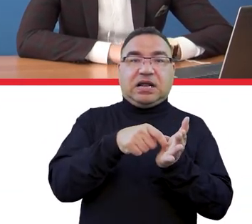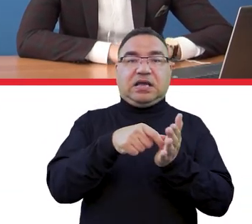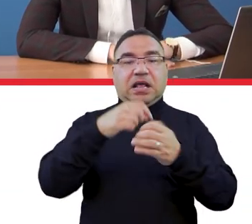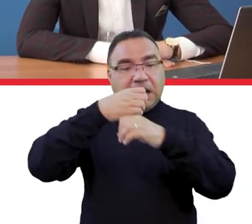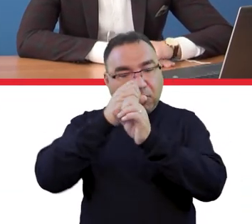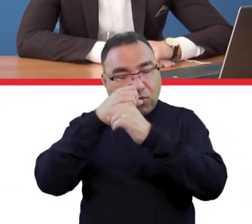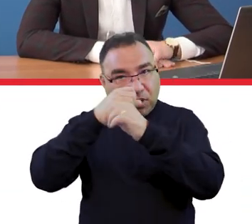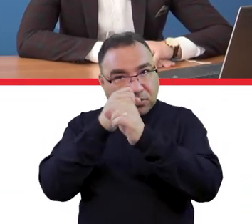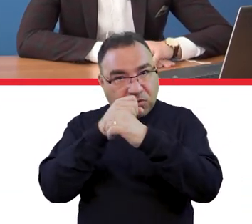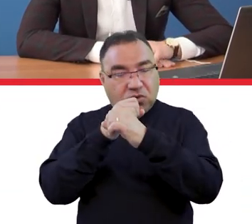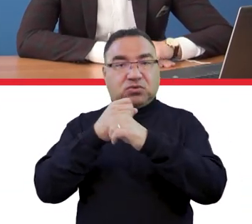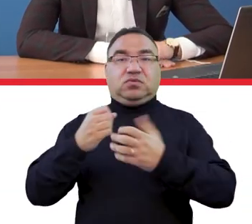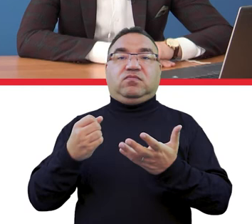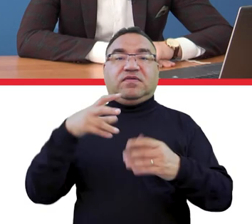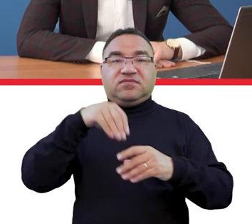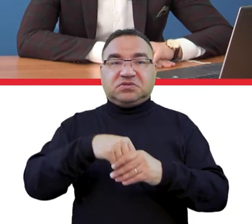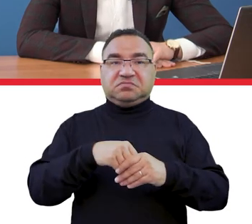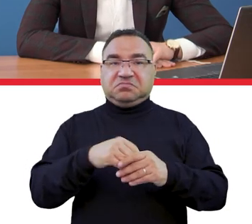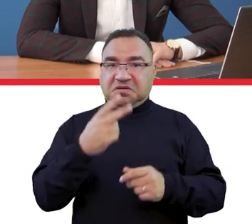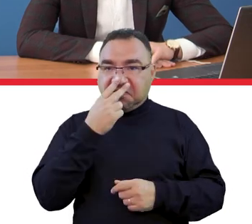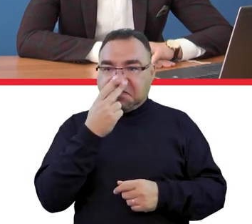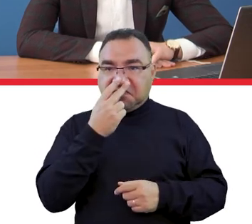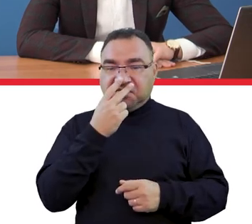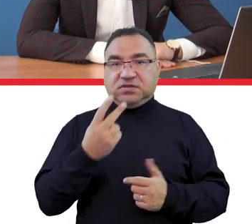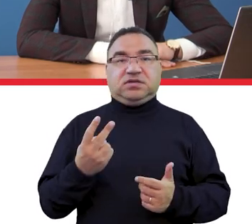laboratoria, gdzie pojawiają się